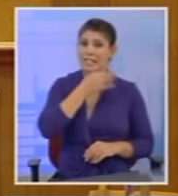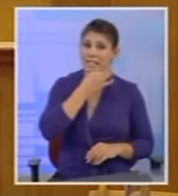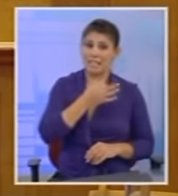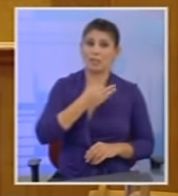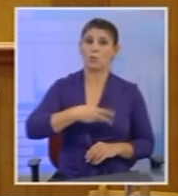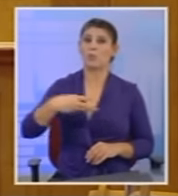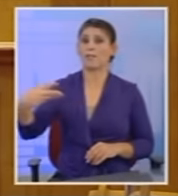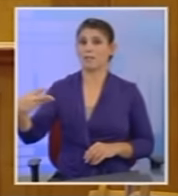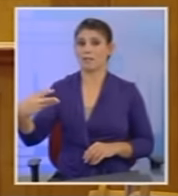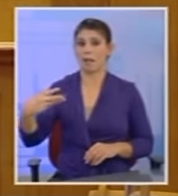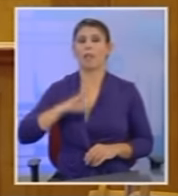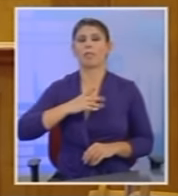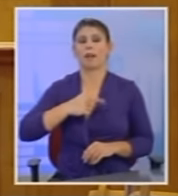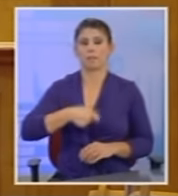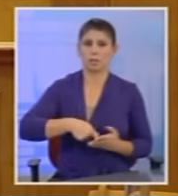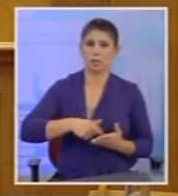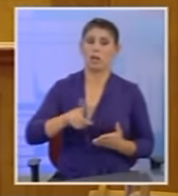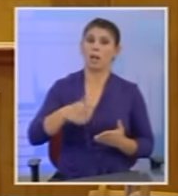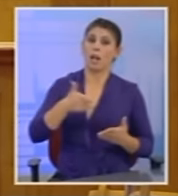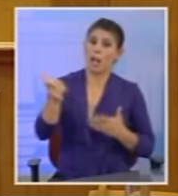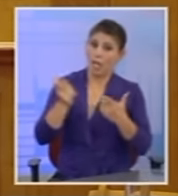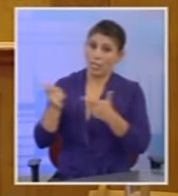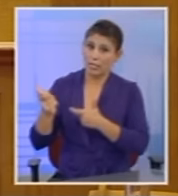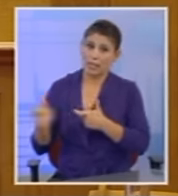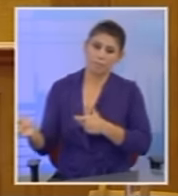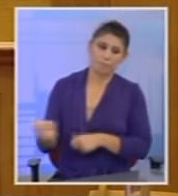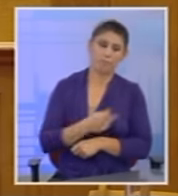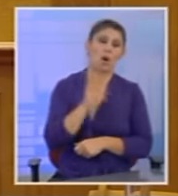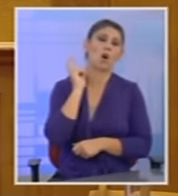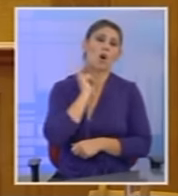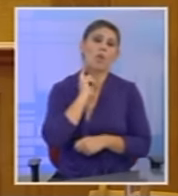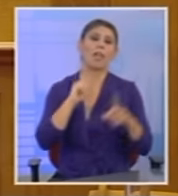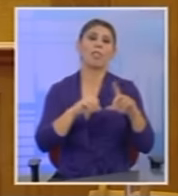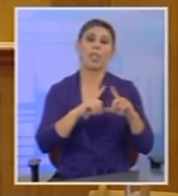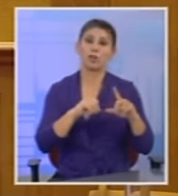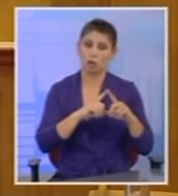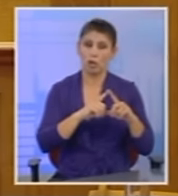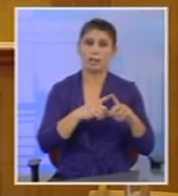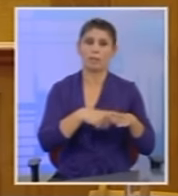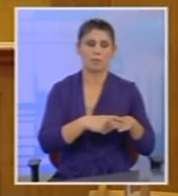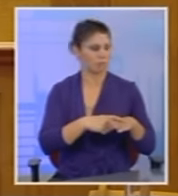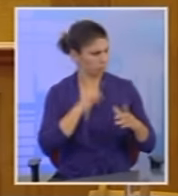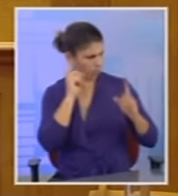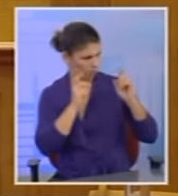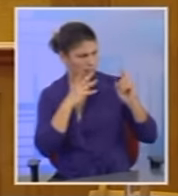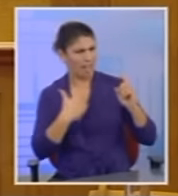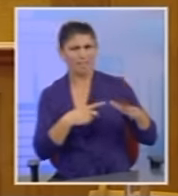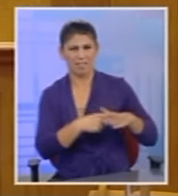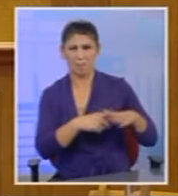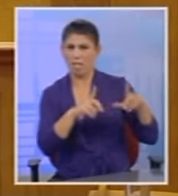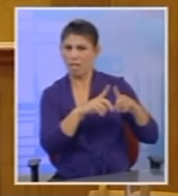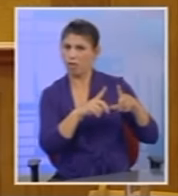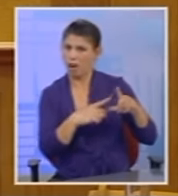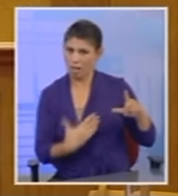ΣΥΡΙΖΑ. Το δάνειο παραπέμπεται στον κώδικα διοντολογίας τραπεζών. Έχουν οι τράπεζες διοντολογία. Και γιατί δεν